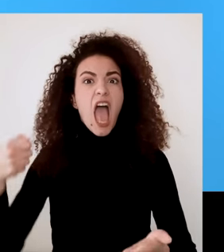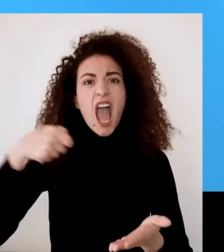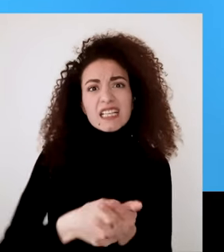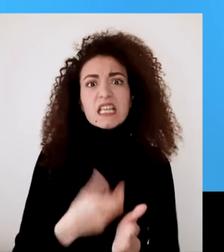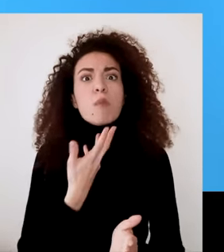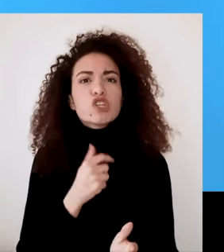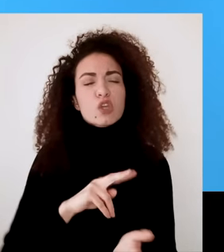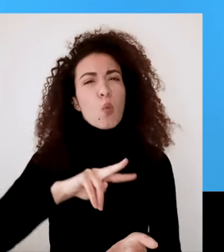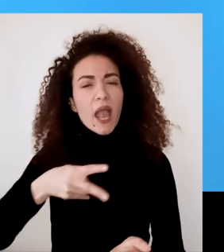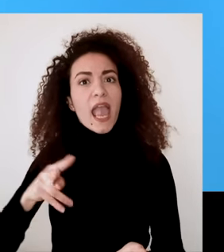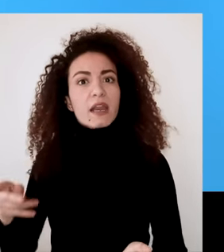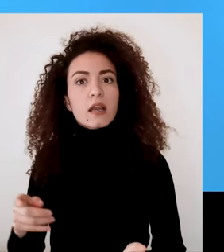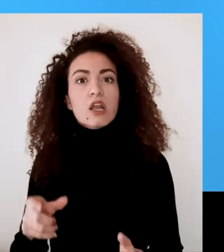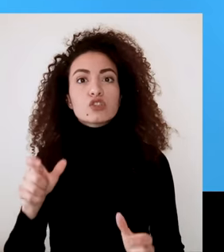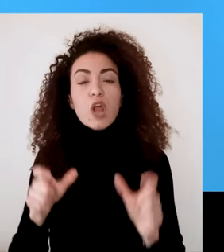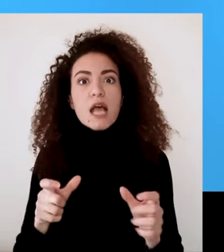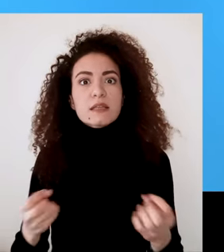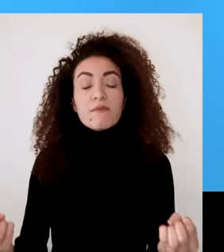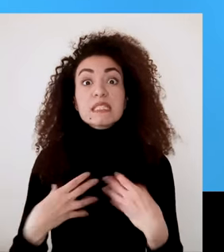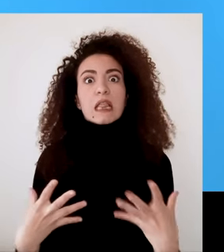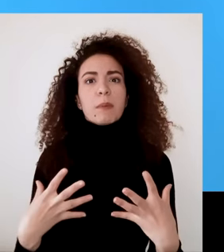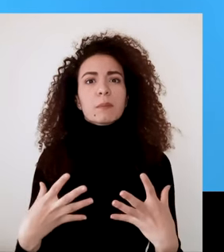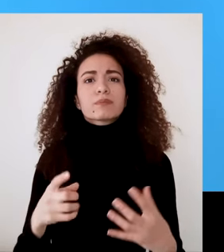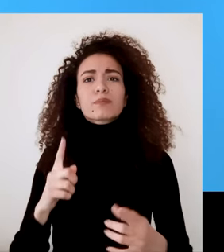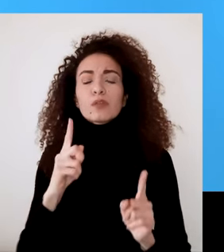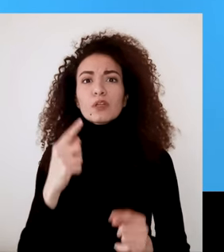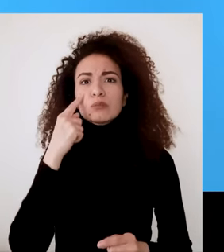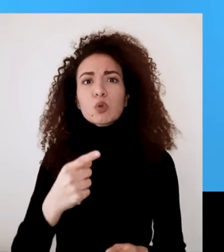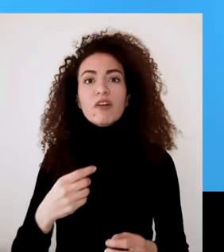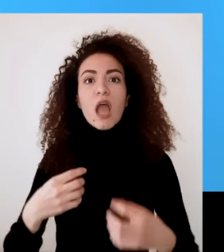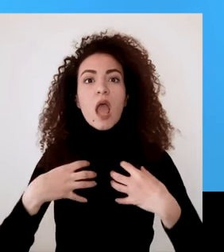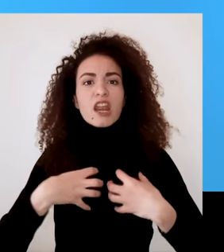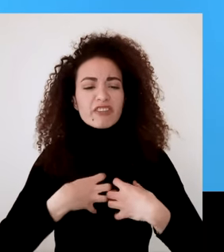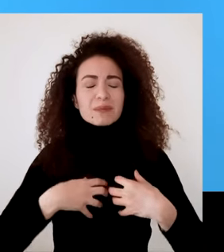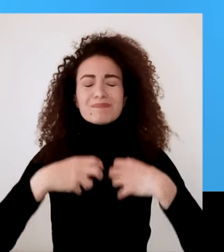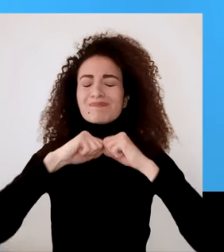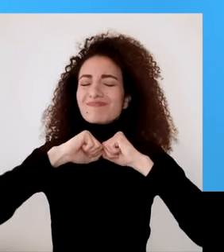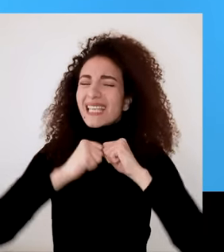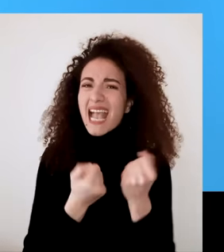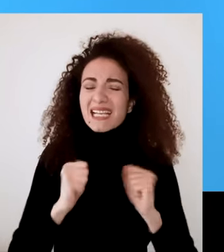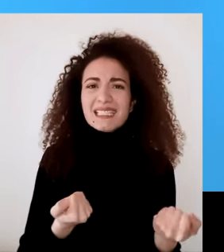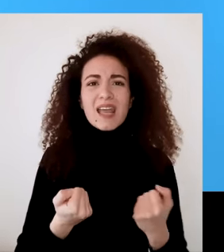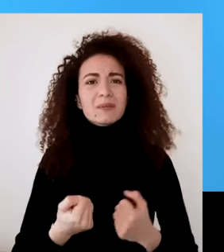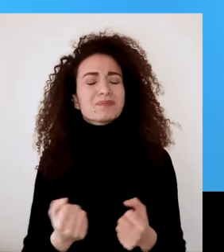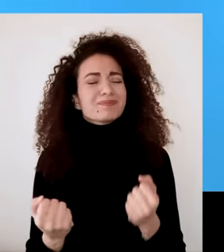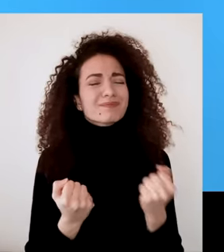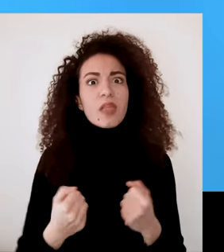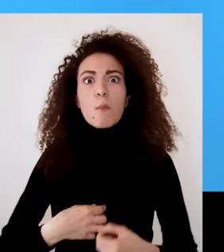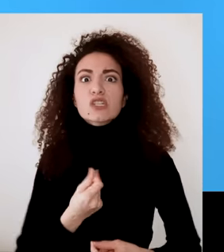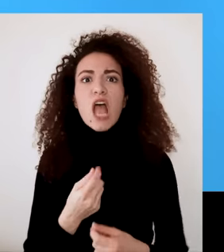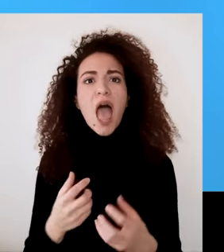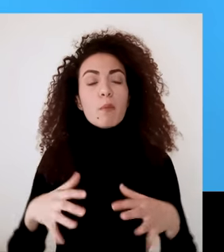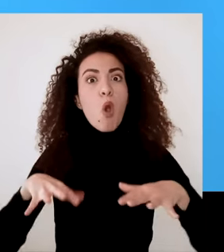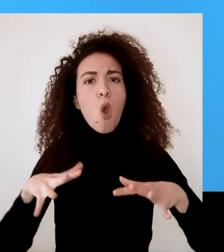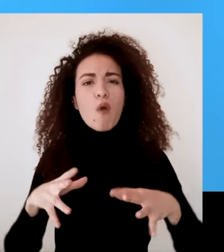العاطفة أو الجسدة يعيش الإنسان بحالة بشعر بيتحطم لمعتقداته عن نفسه وعن الآخرين وعن المستقبل مع